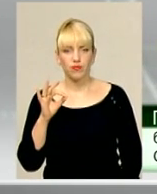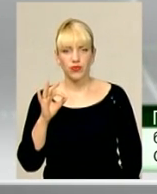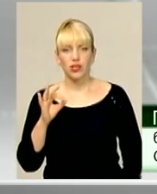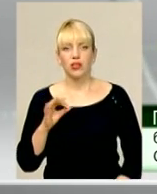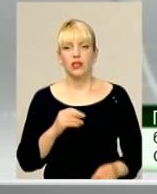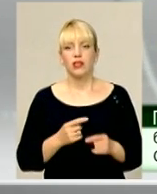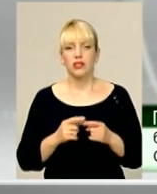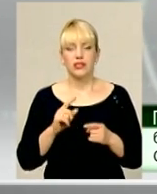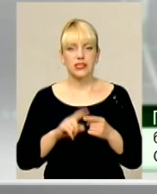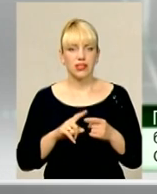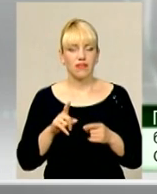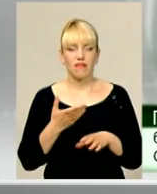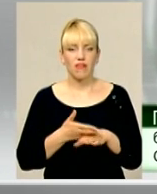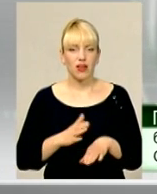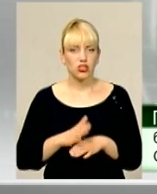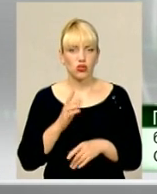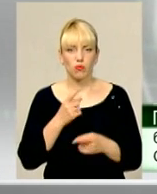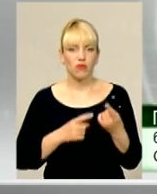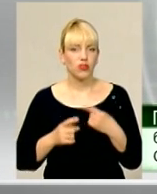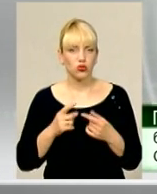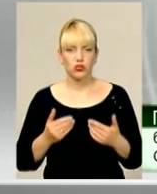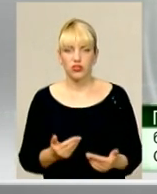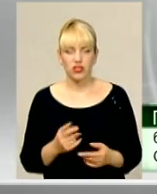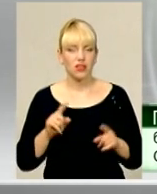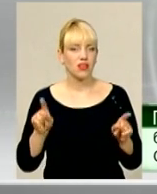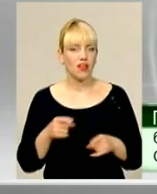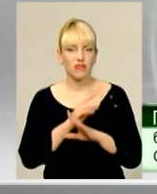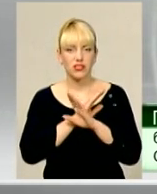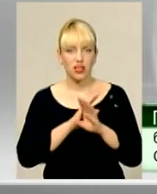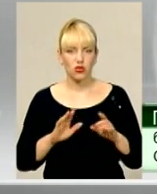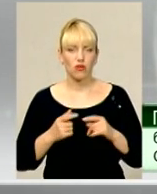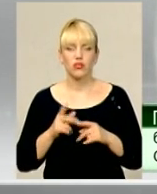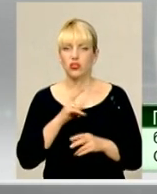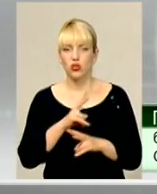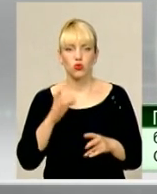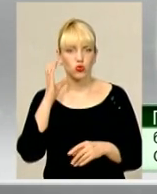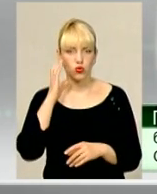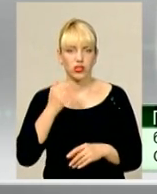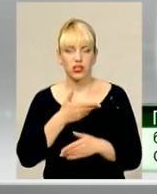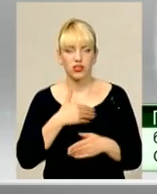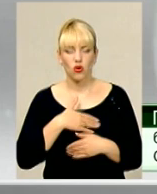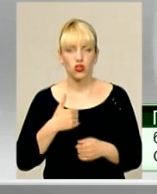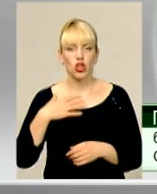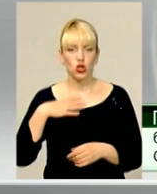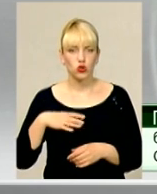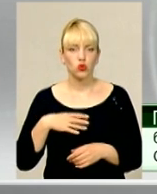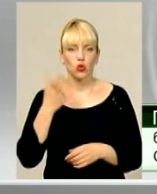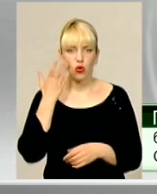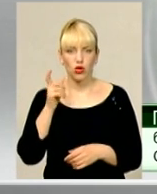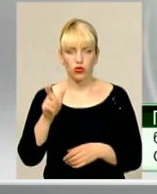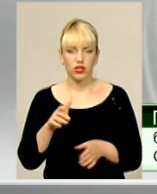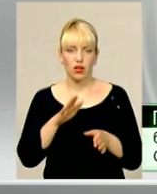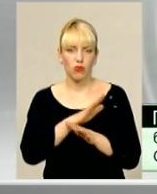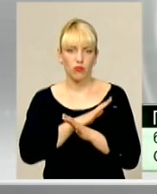нейрони. Їх потім за будь-які мільйони доларів не встановиш, ніхто не хоче слухати. Ждуть, терпливо ждуть, коли він